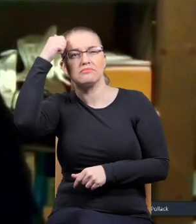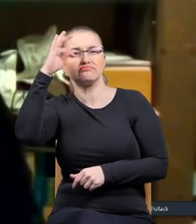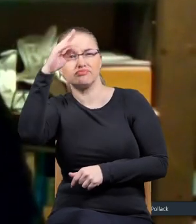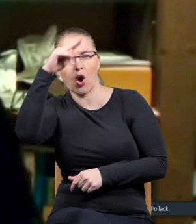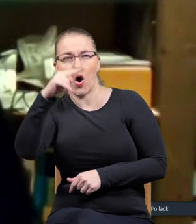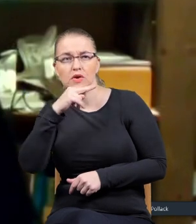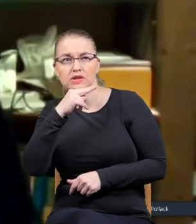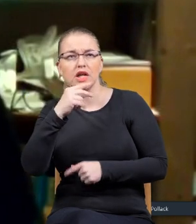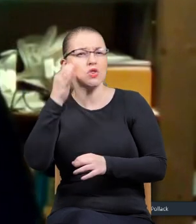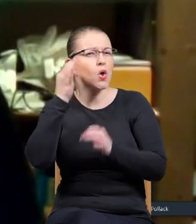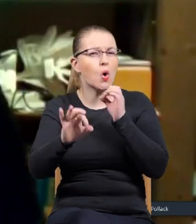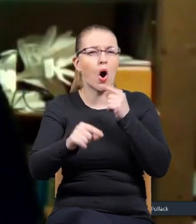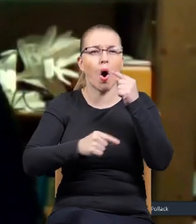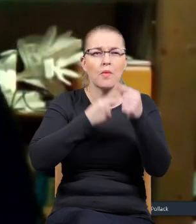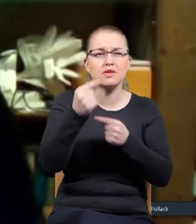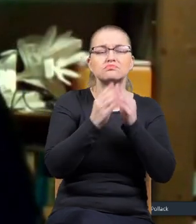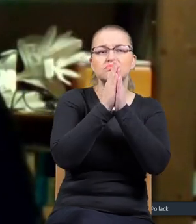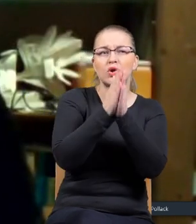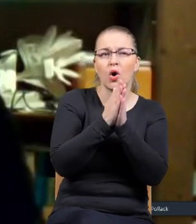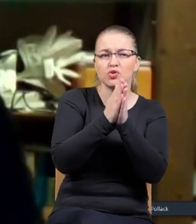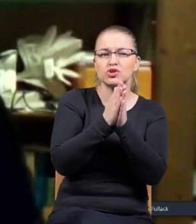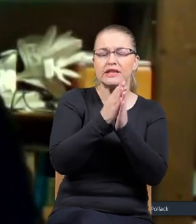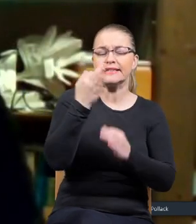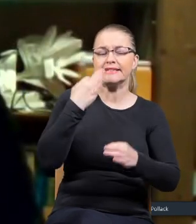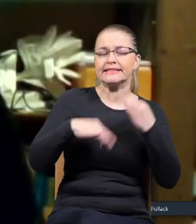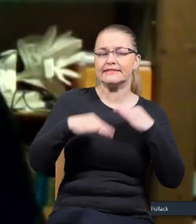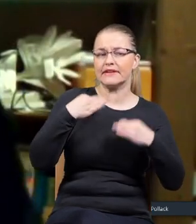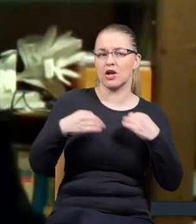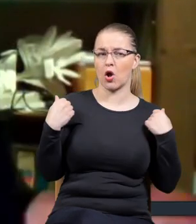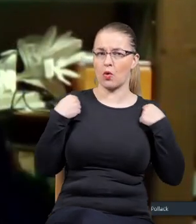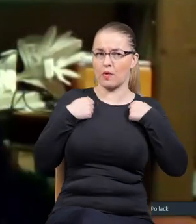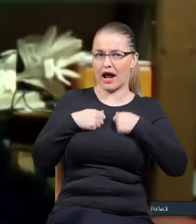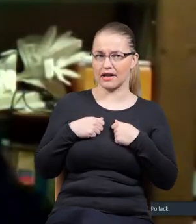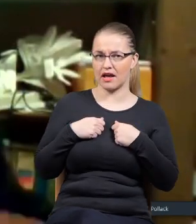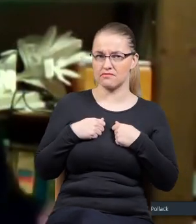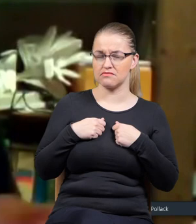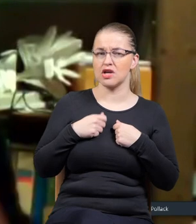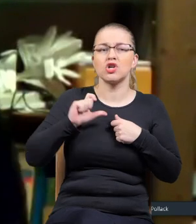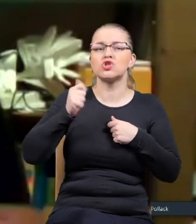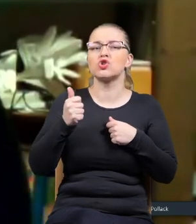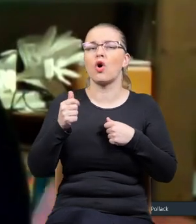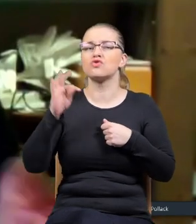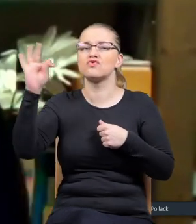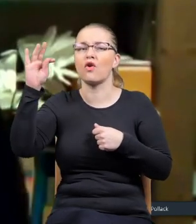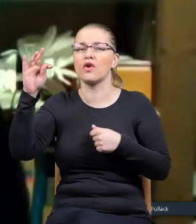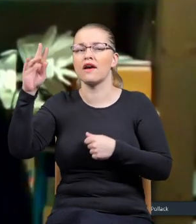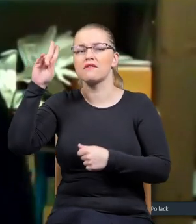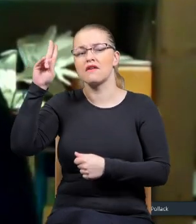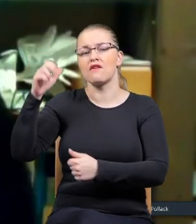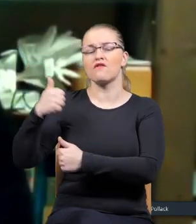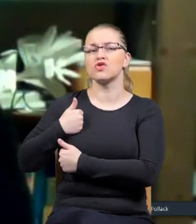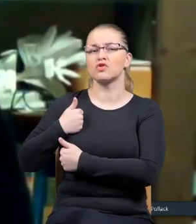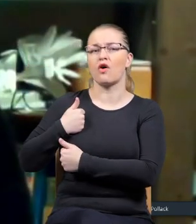opisał, jak on, proszę tam o jakąś cywilną moje ubranie i co oni robili z tym ubraniem czy z